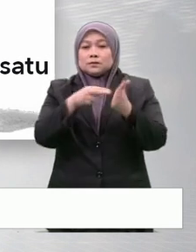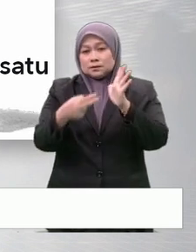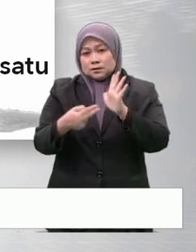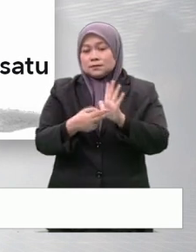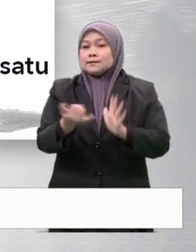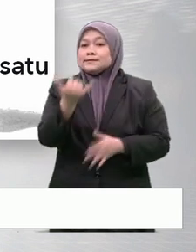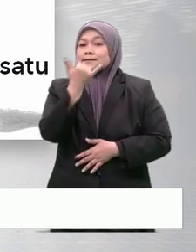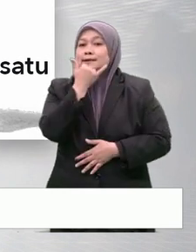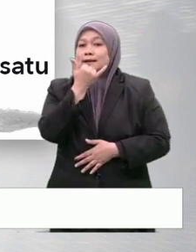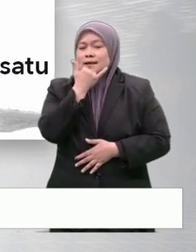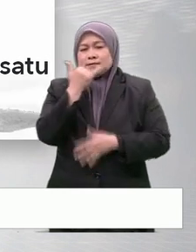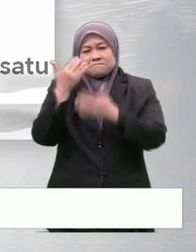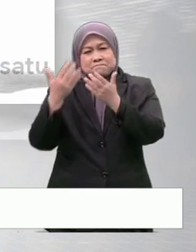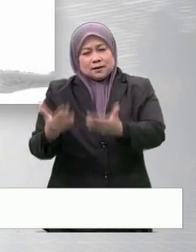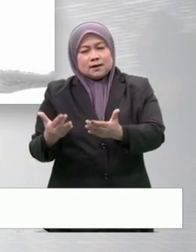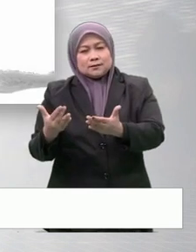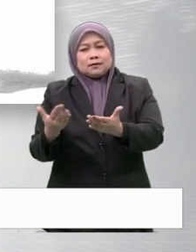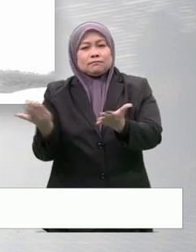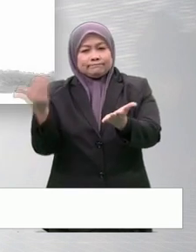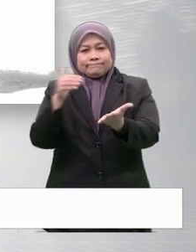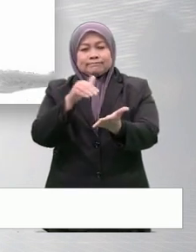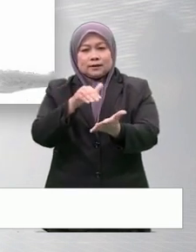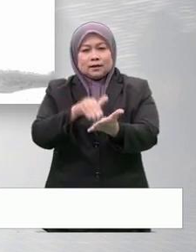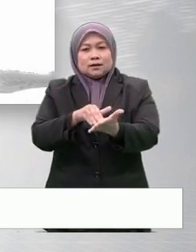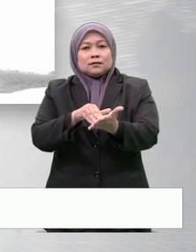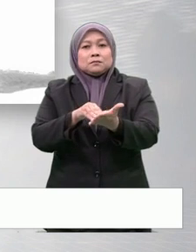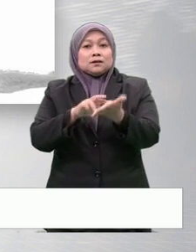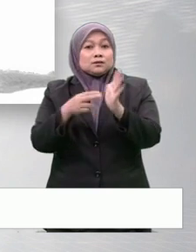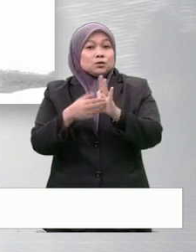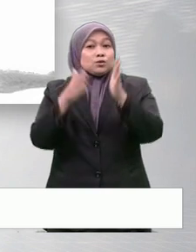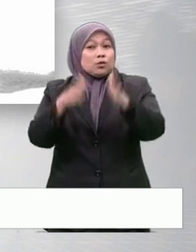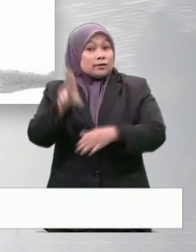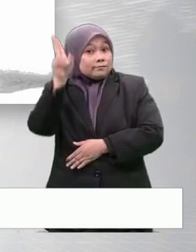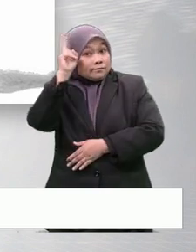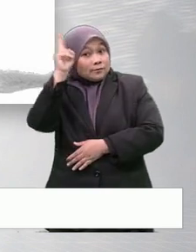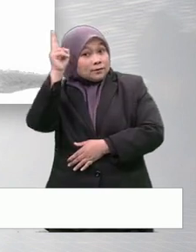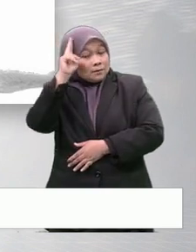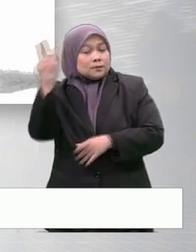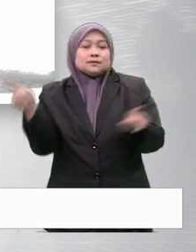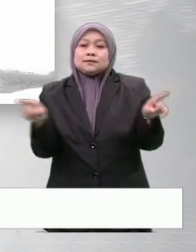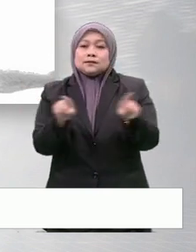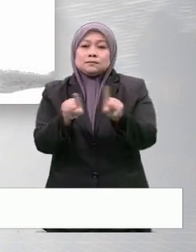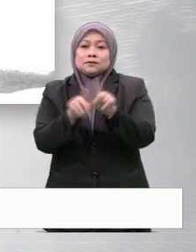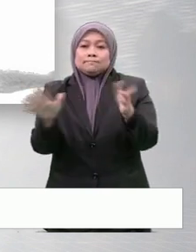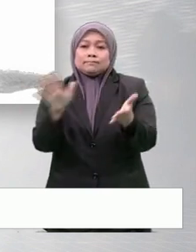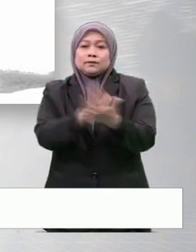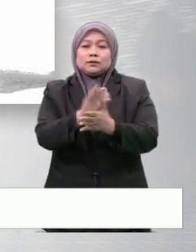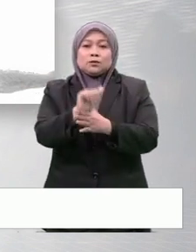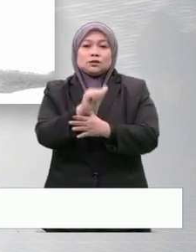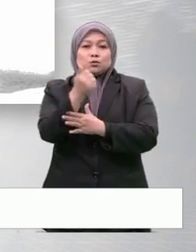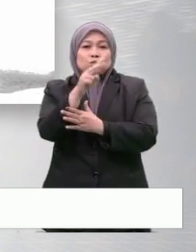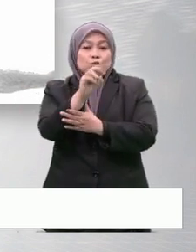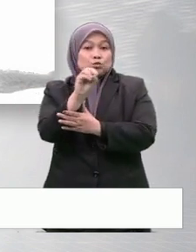satu kesalahan yang berat yang sekali lagi dibuat oleh orang yang sama seperti dilakukan pada Oktober